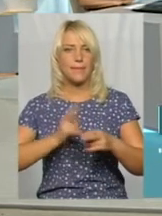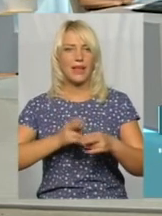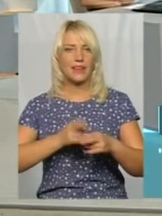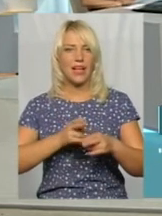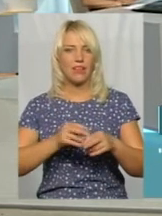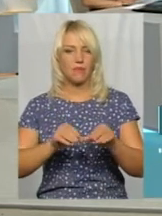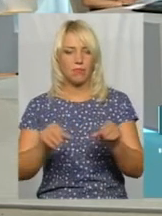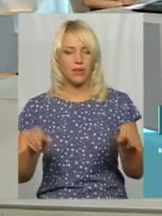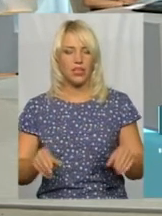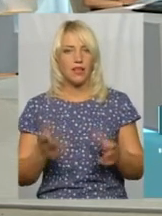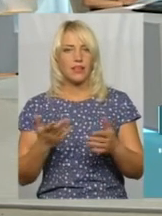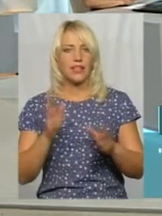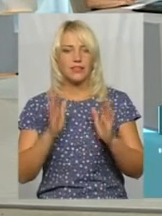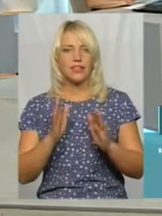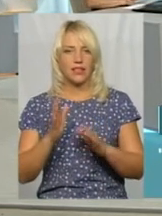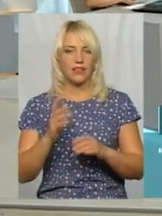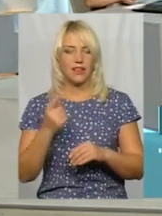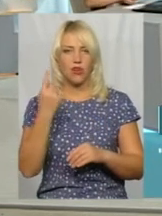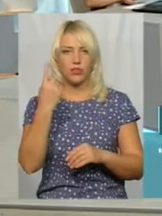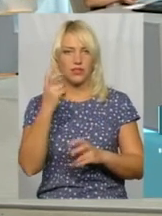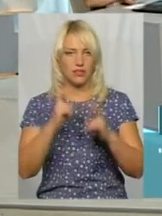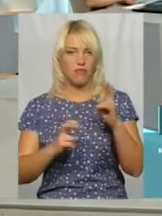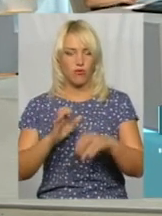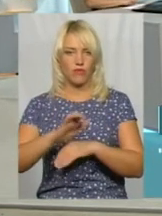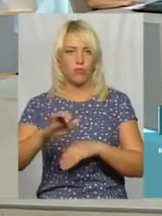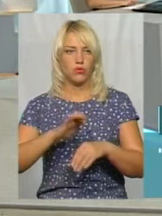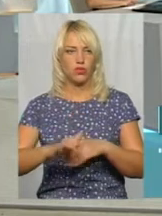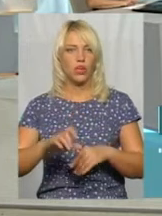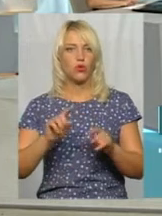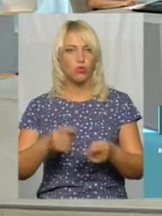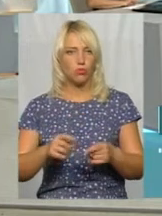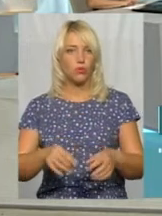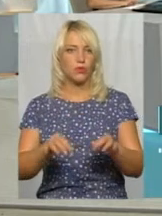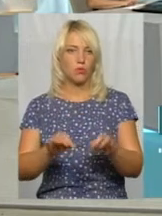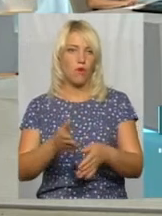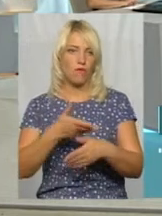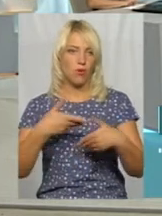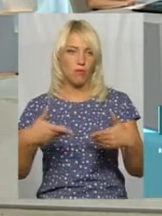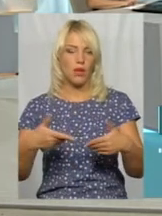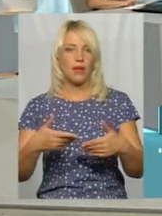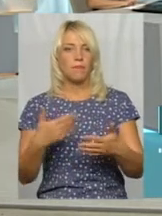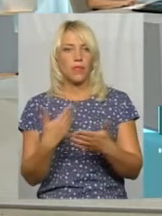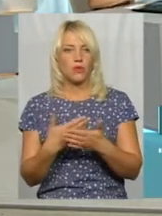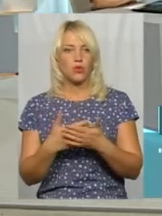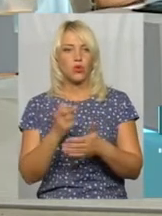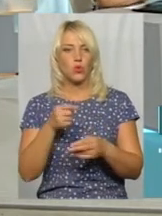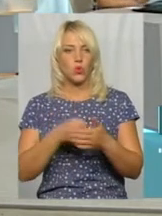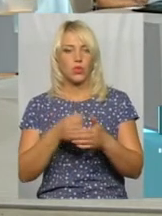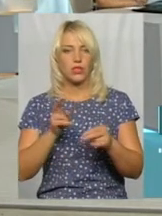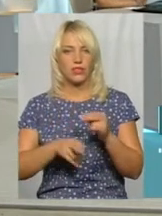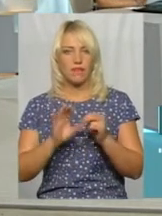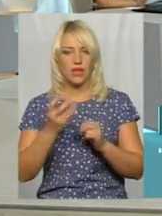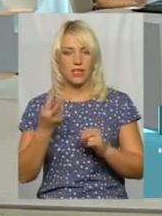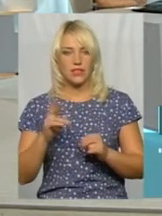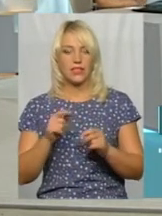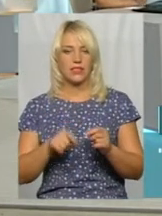які тільки він на всю країну випускає. Тому, безумовно, ми орієнтовно до кінця вересня цих